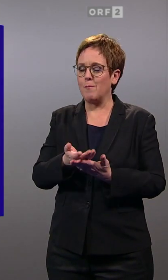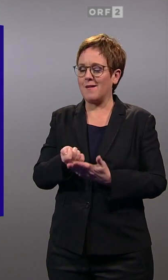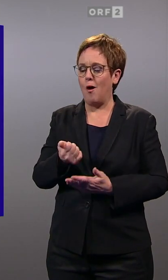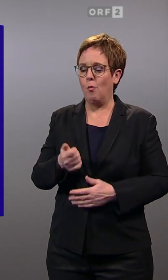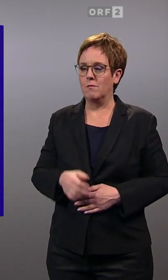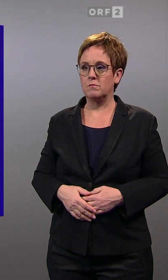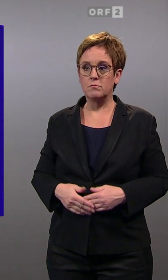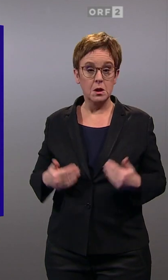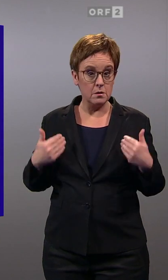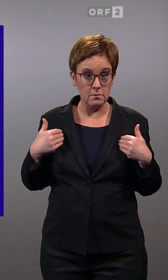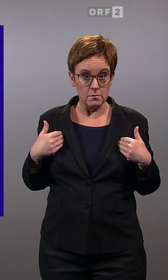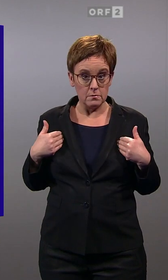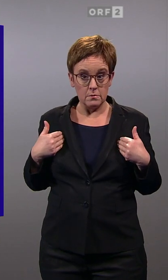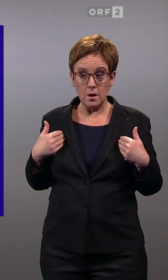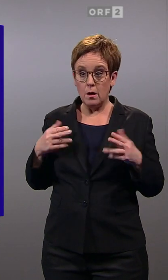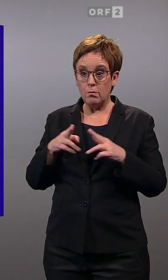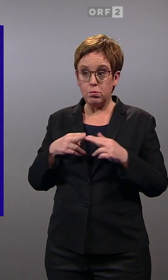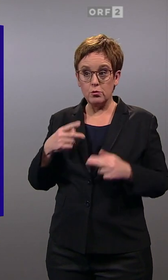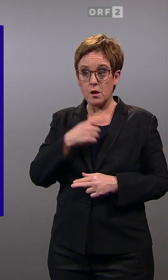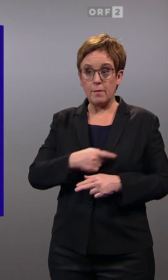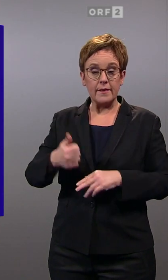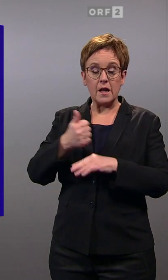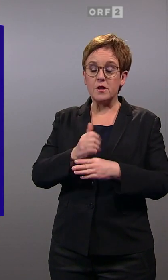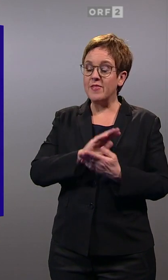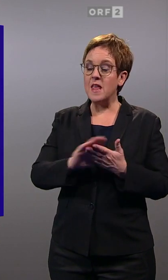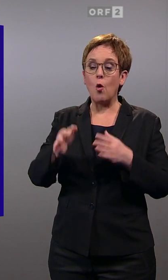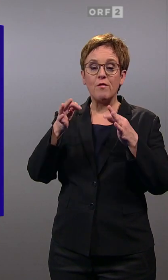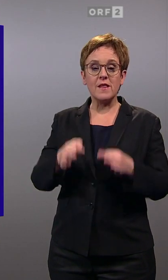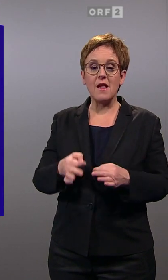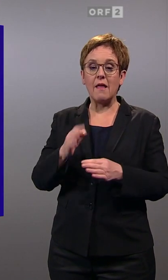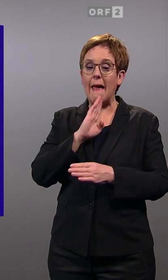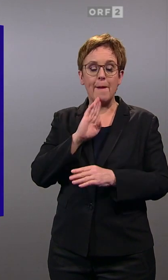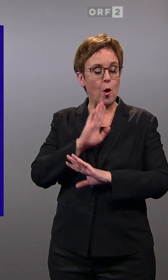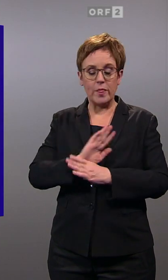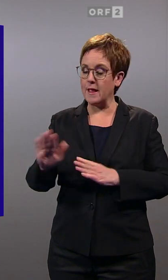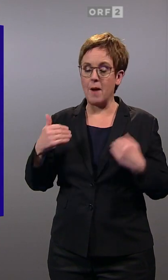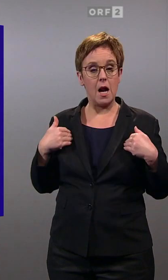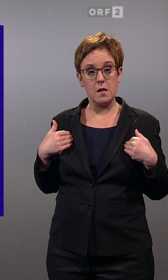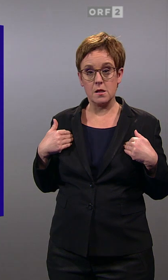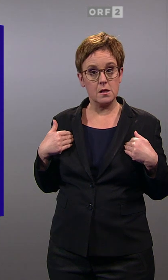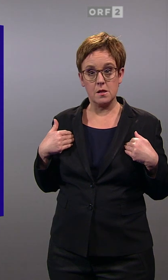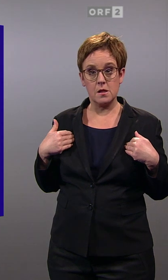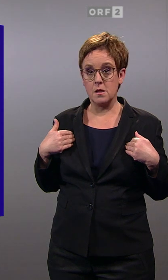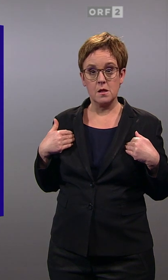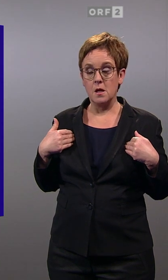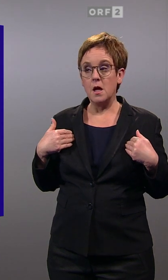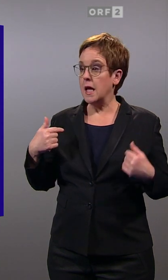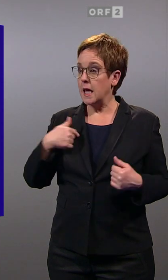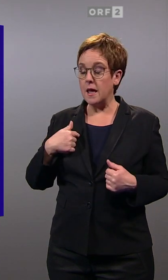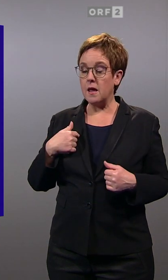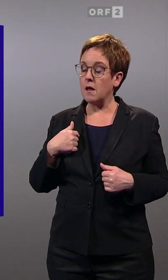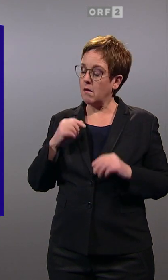Erstens war ich nie Bundesparteichef, weder offiziell noch inoffiziell. Und ich habe auch